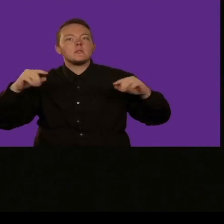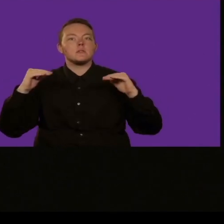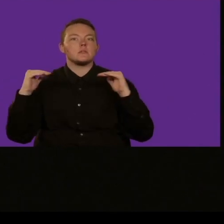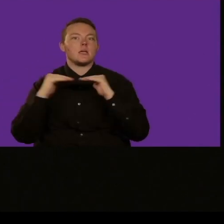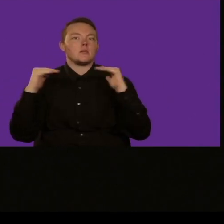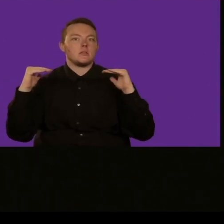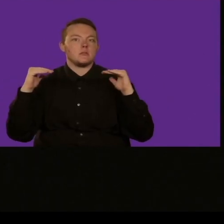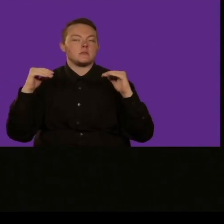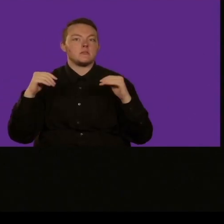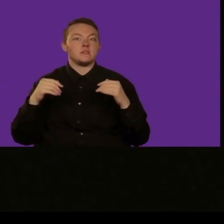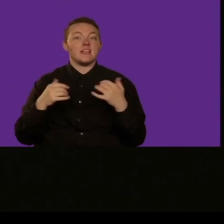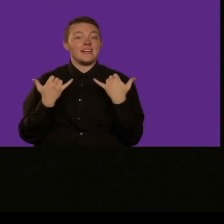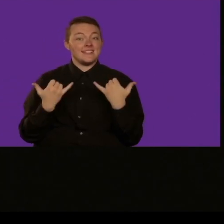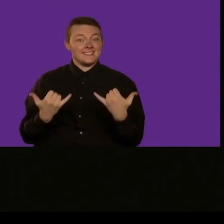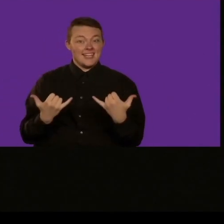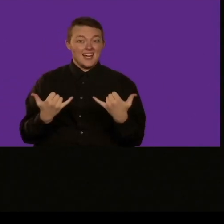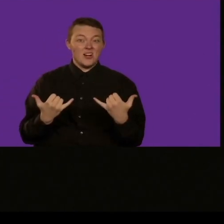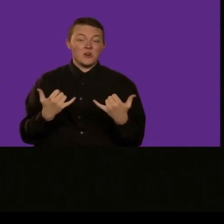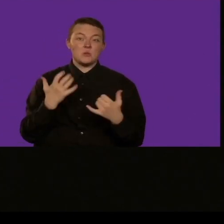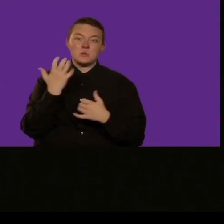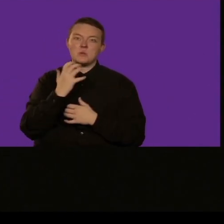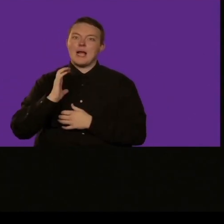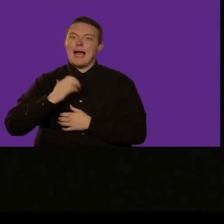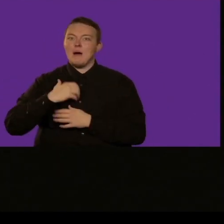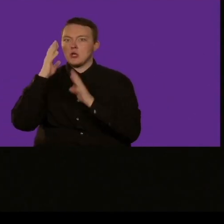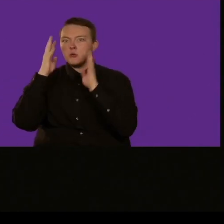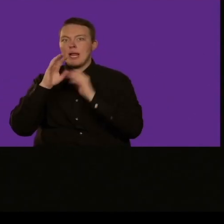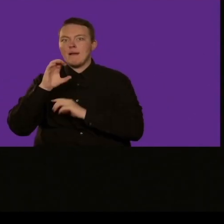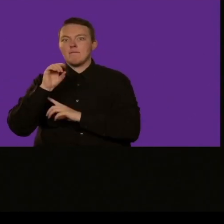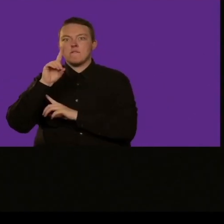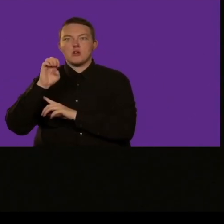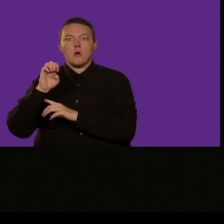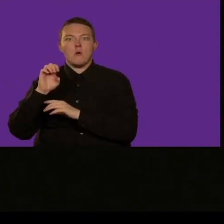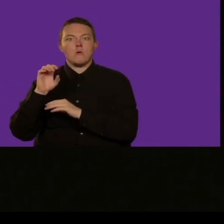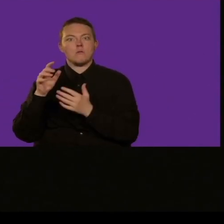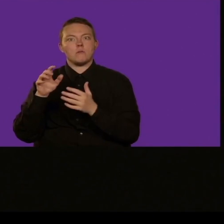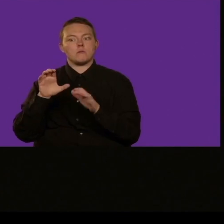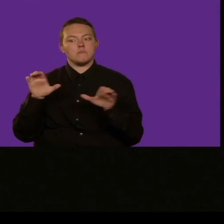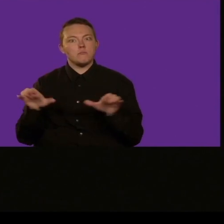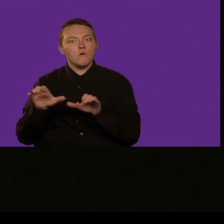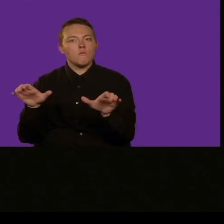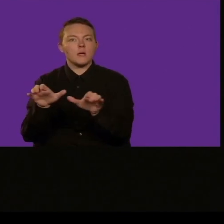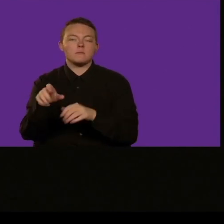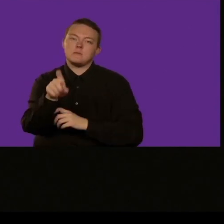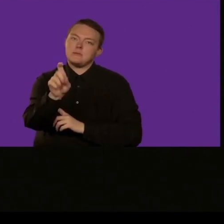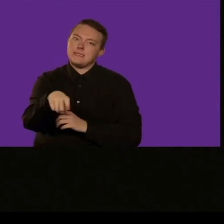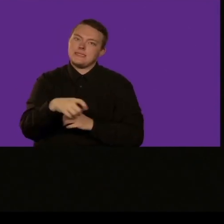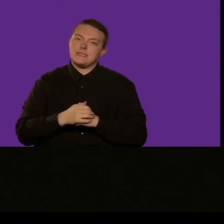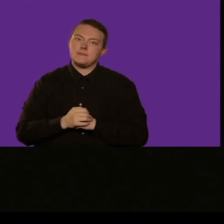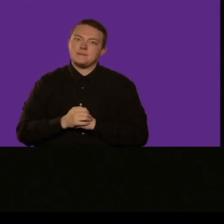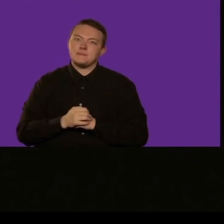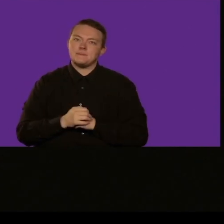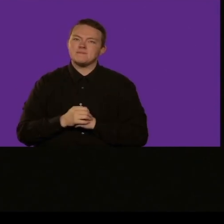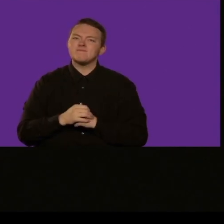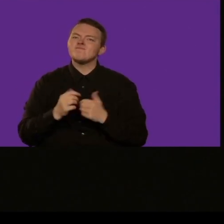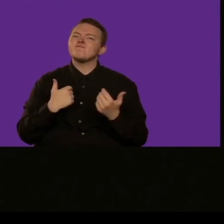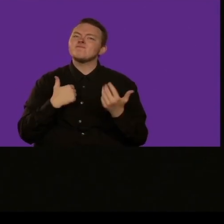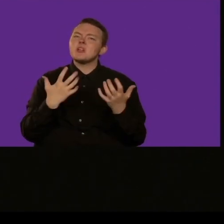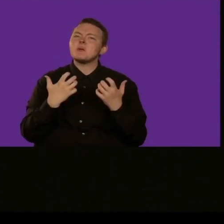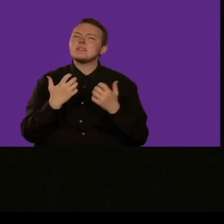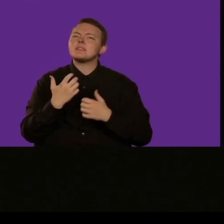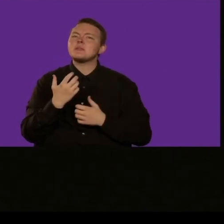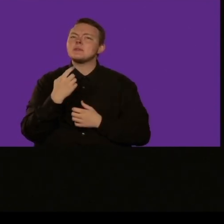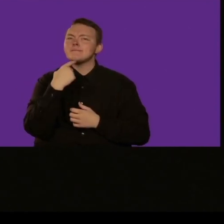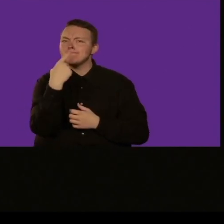partecipato nella conferenza Lego, e mi sono sentita molto ispirata, perché per lei